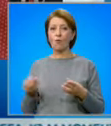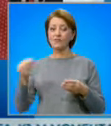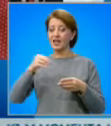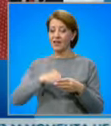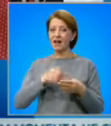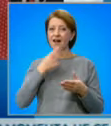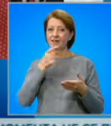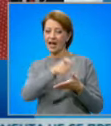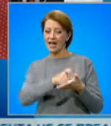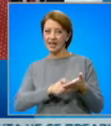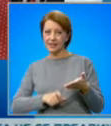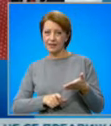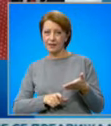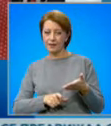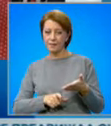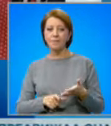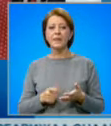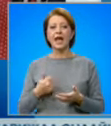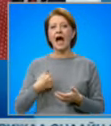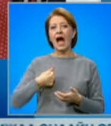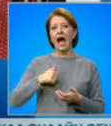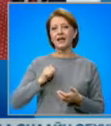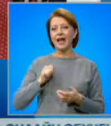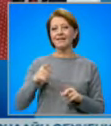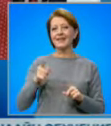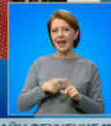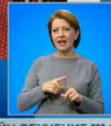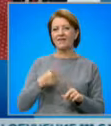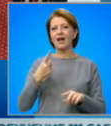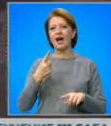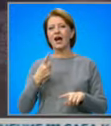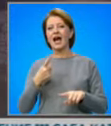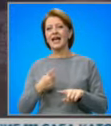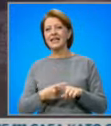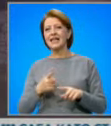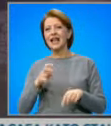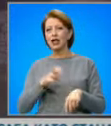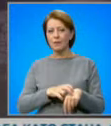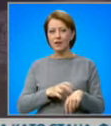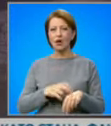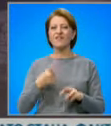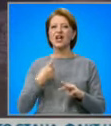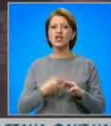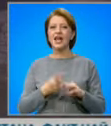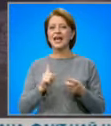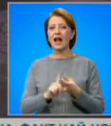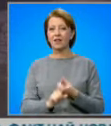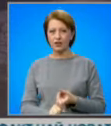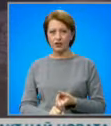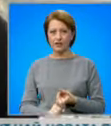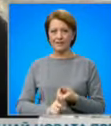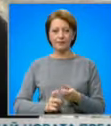се виха самостоятелно, лица като Агентенев, Кристина Диматрова, Искрен Пецов и Жени Калканджиева вижда още